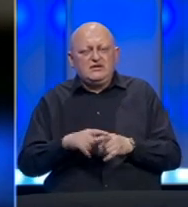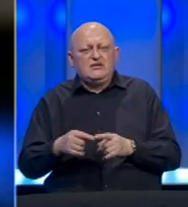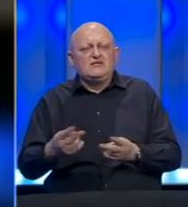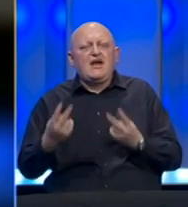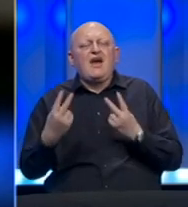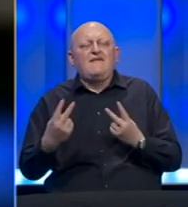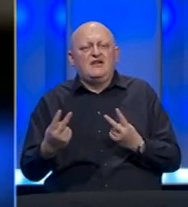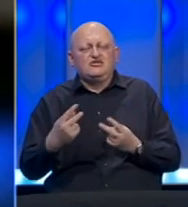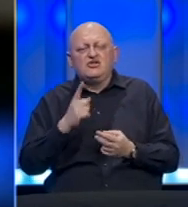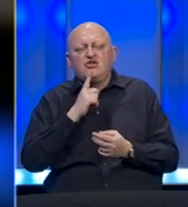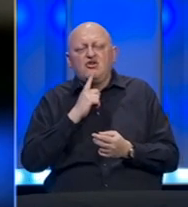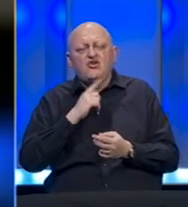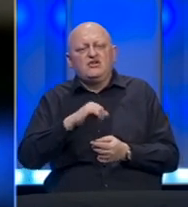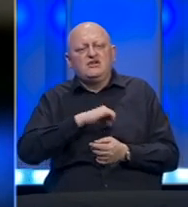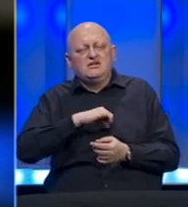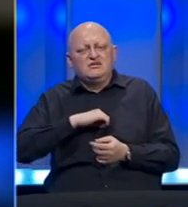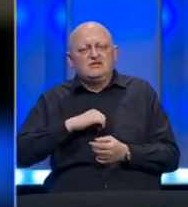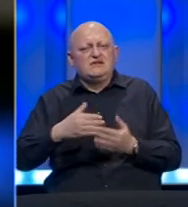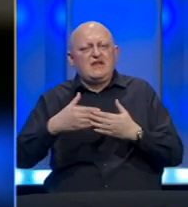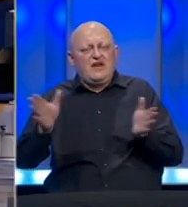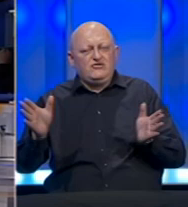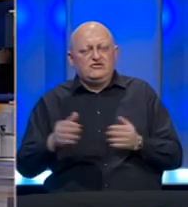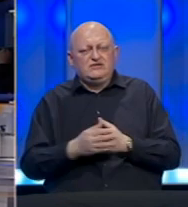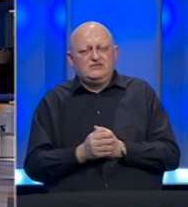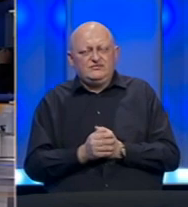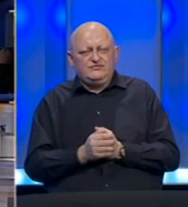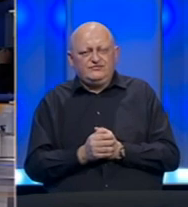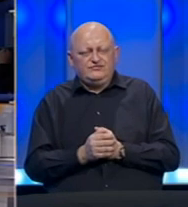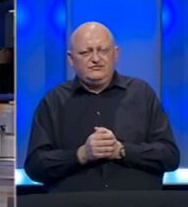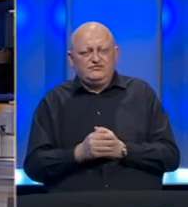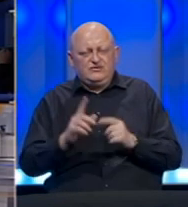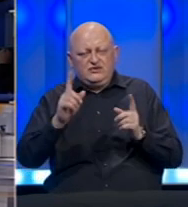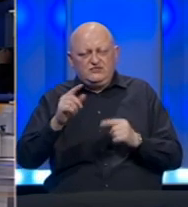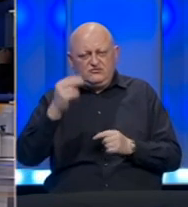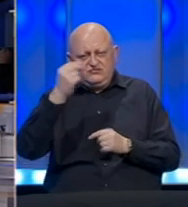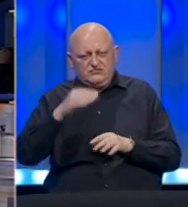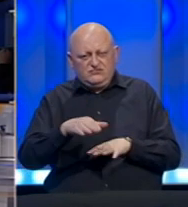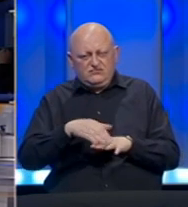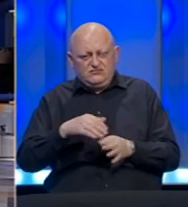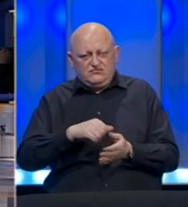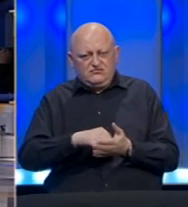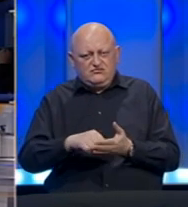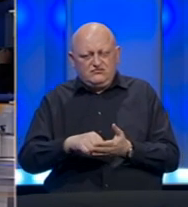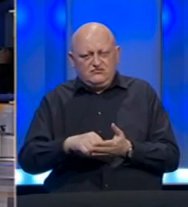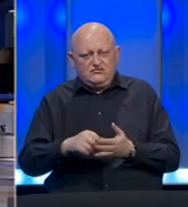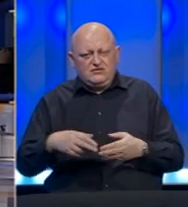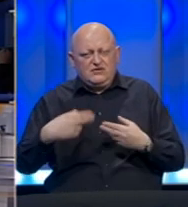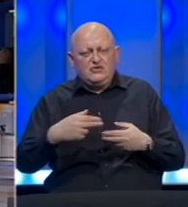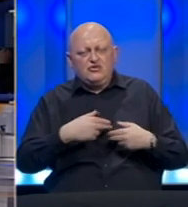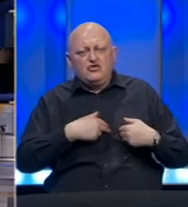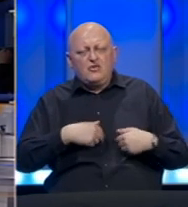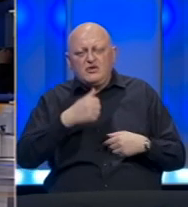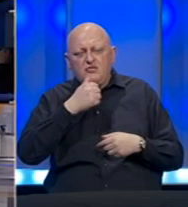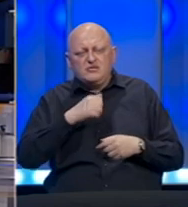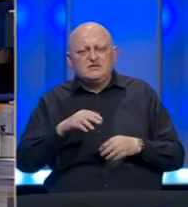najvažnije koje zanimaju javnost. U Republici Srpskoj počela je isplata poreza i doprinosa za